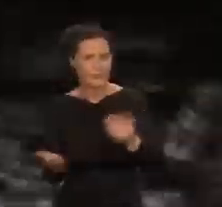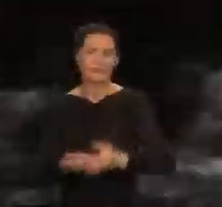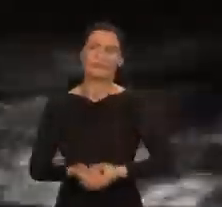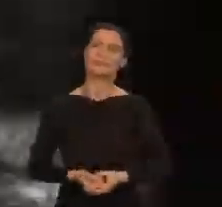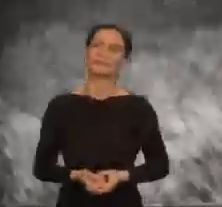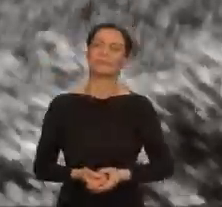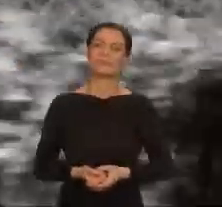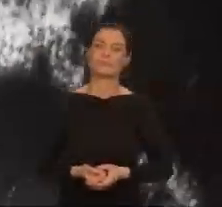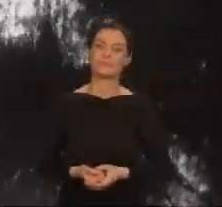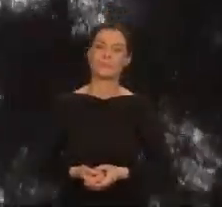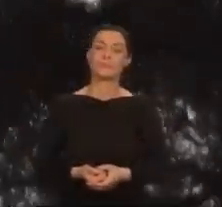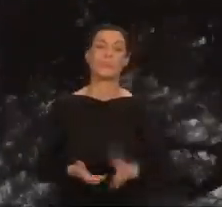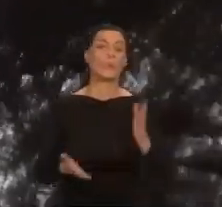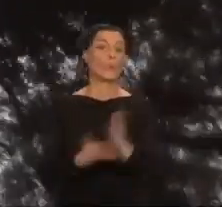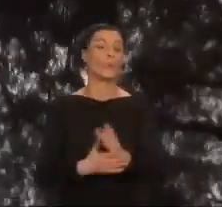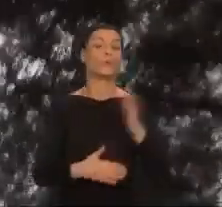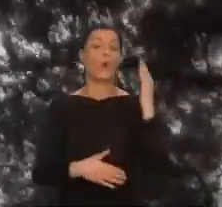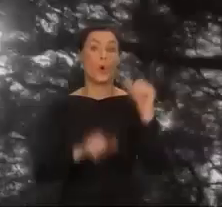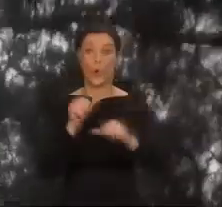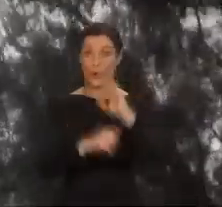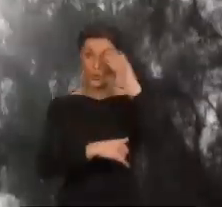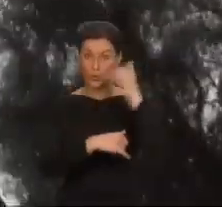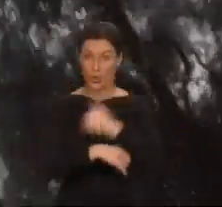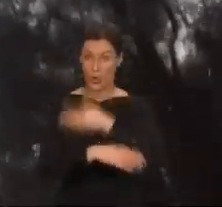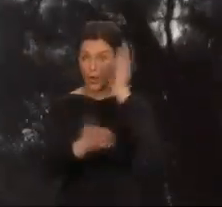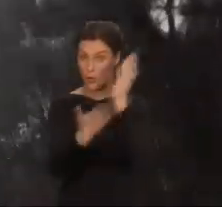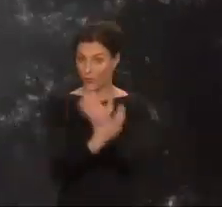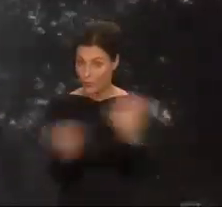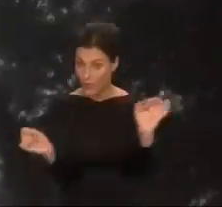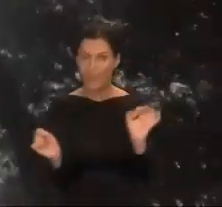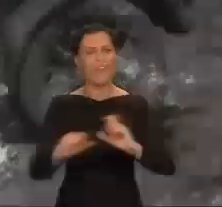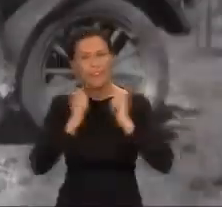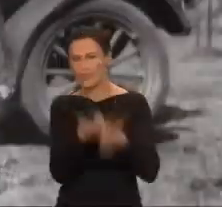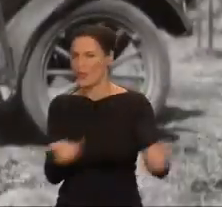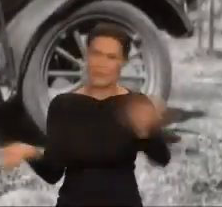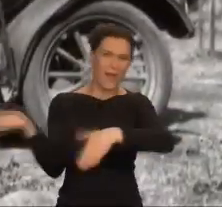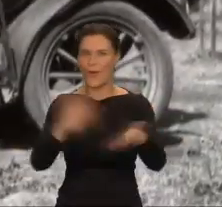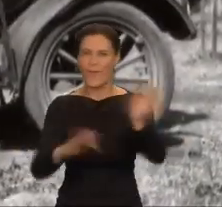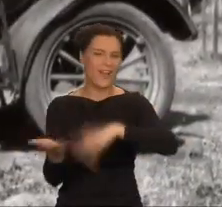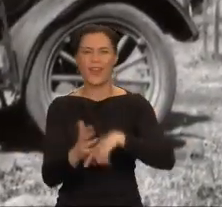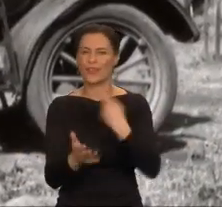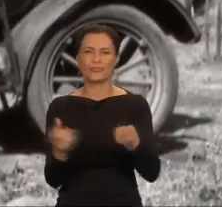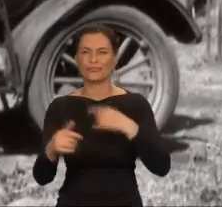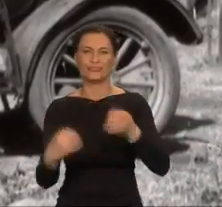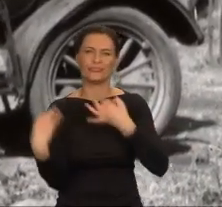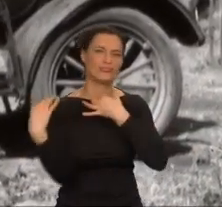Gdy kończył się rok szkolny i akademicki, pakowaliśmy dobytek i jechaliśmy 100 km na północ, do